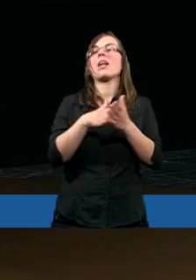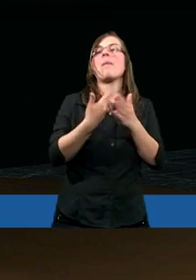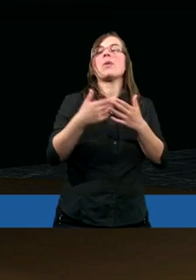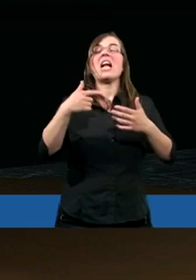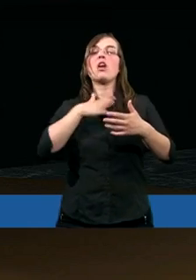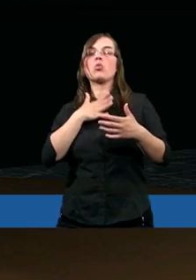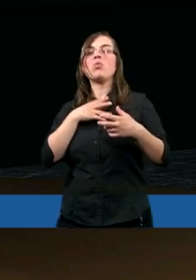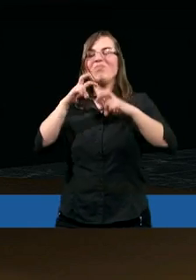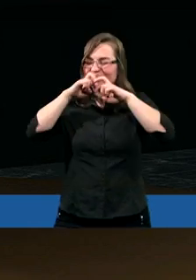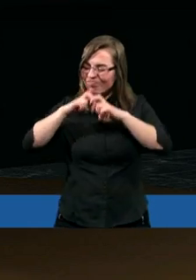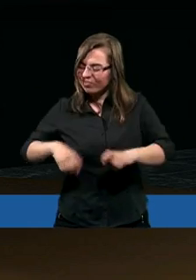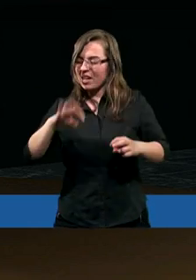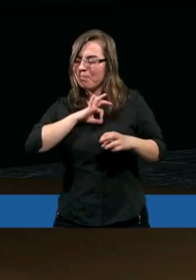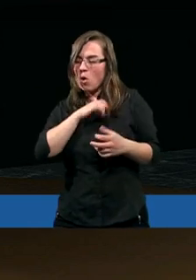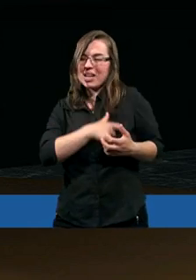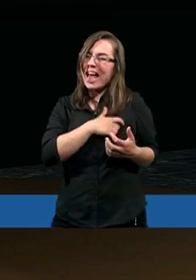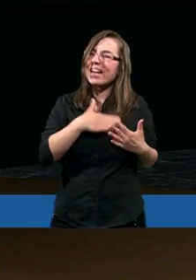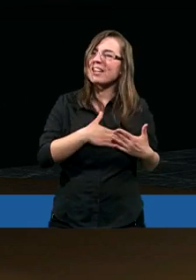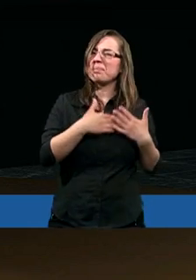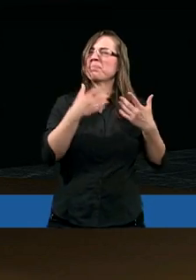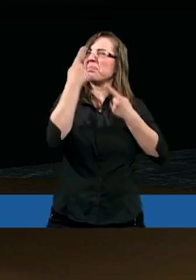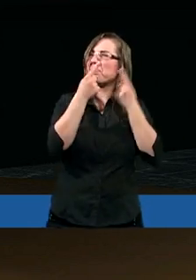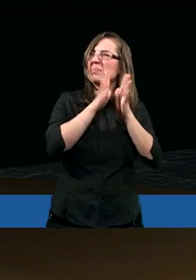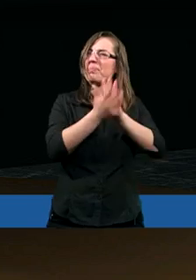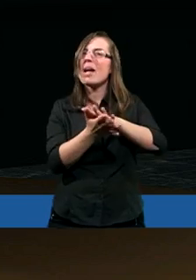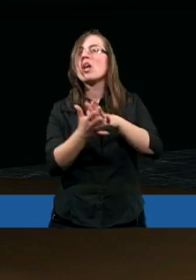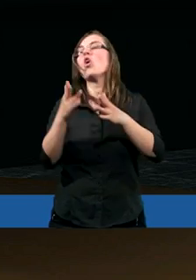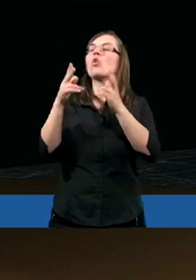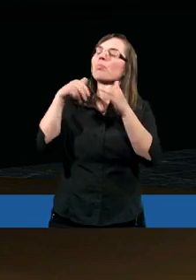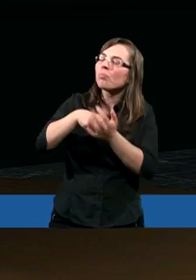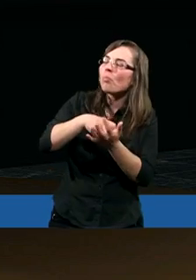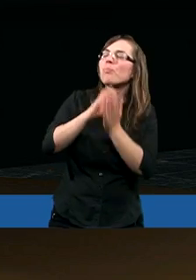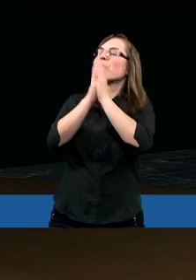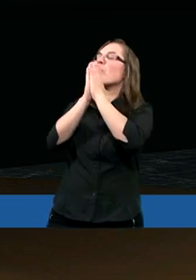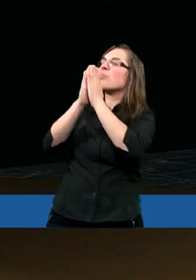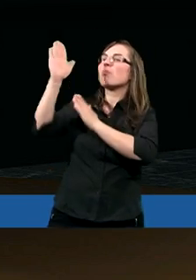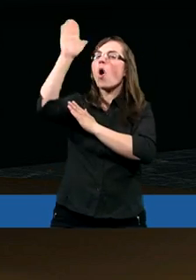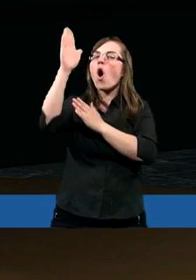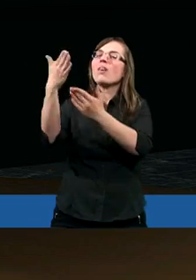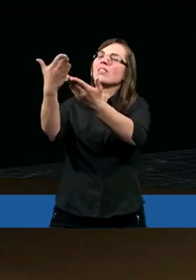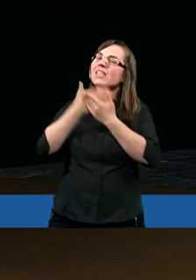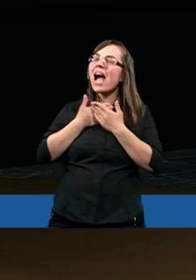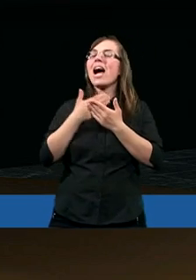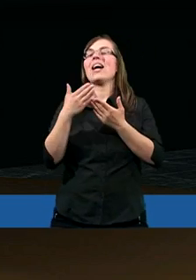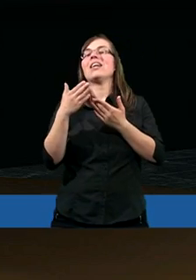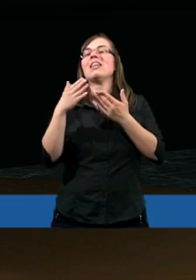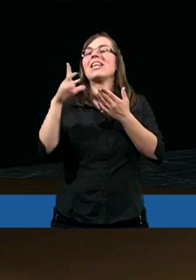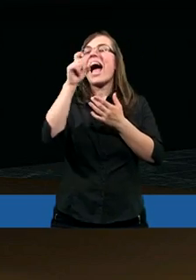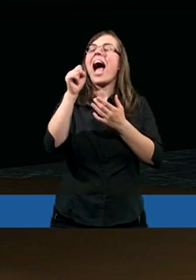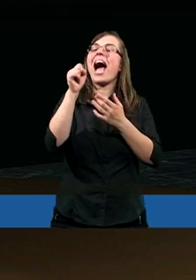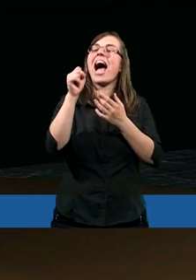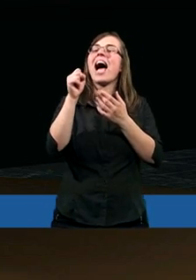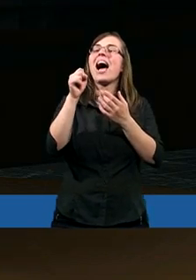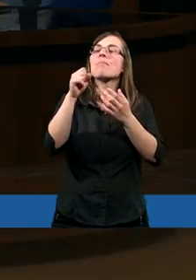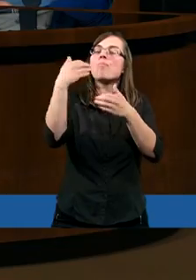własnego sumienia, szukanie Boga na kolana i wtedy Bóg objawiał mi siebie i to są lekcje, za które naprawdę Bogu dziękuję.